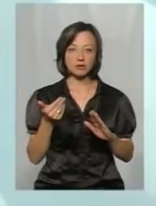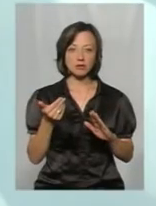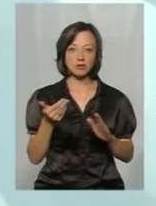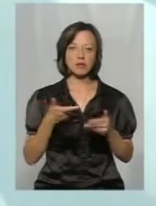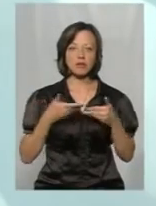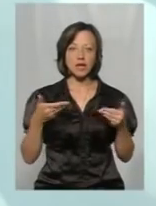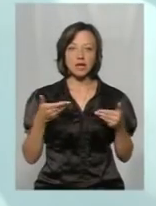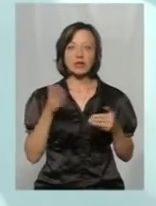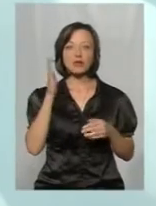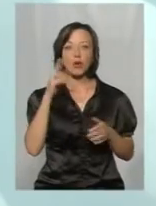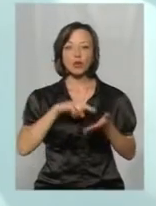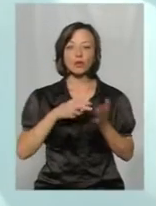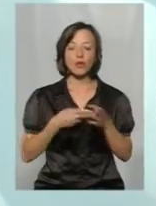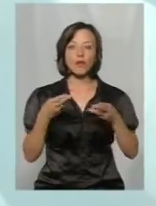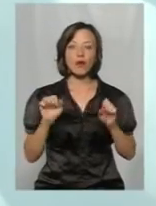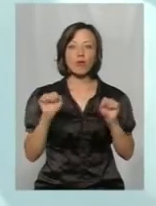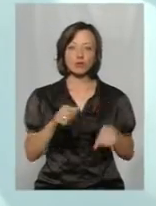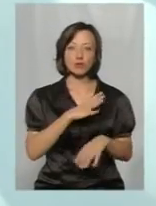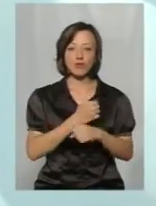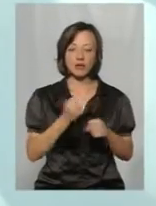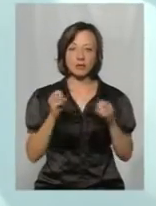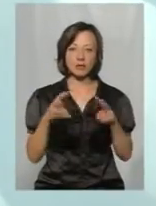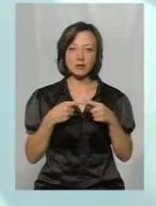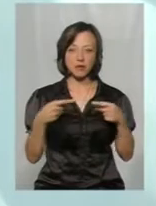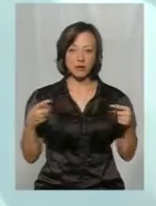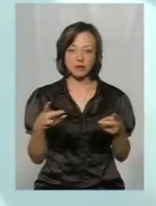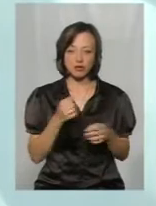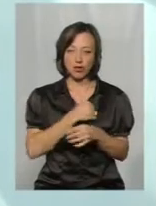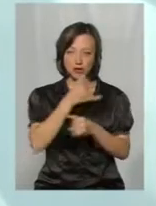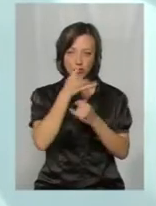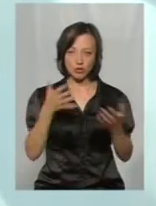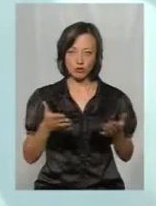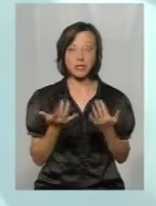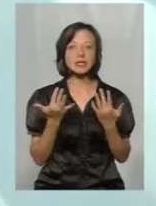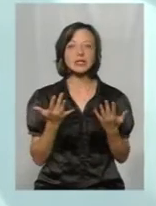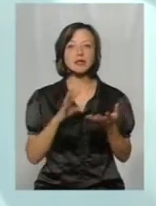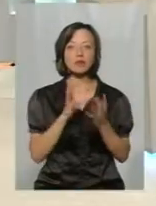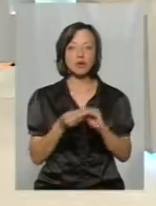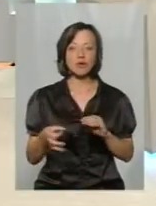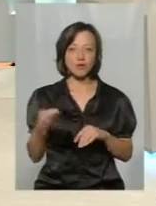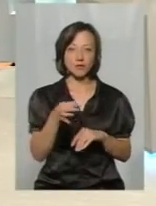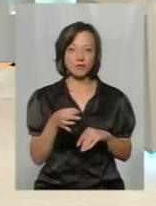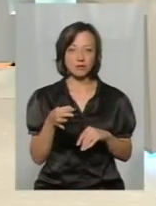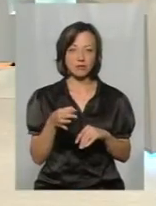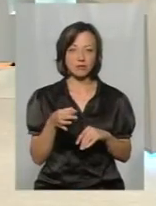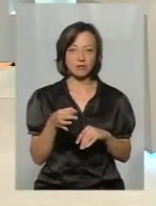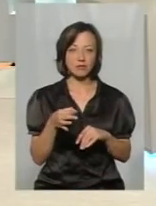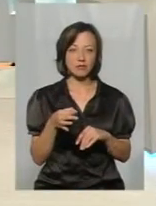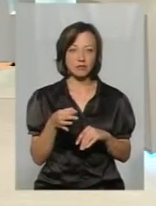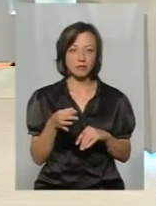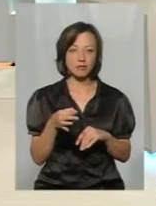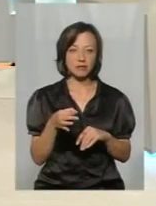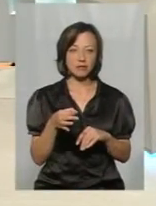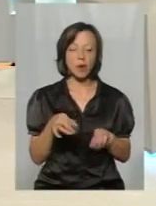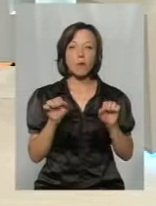Ми спрогнозувати, де можуть бути вибухані свищені предмети, на жаль, не зможемо. А скільки їх в області? Ну,